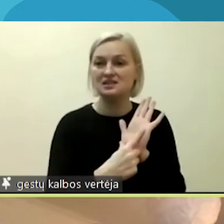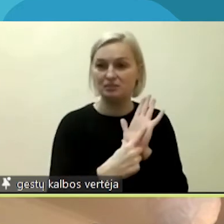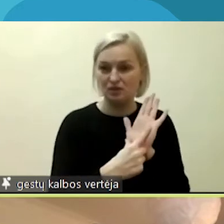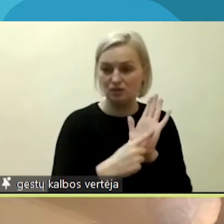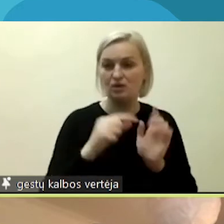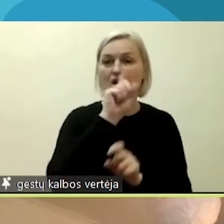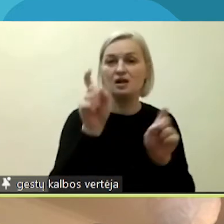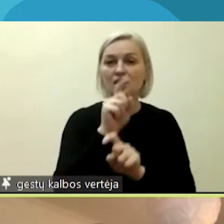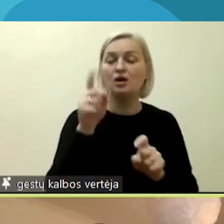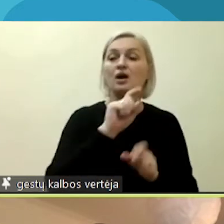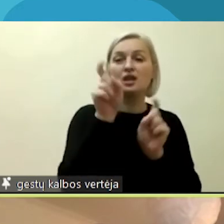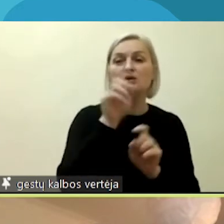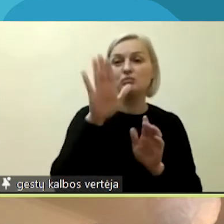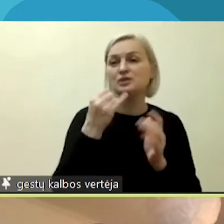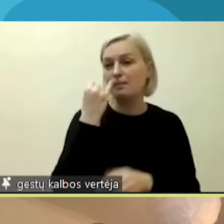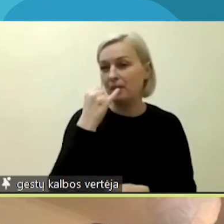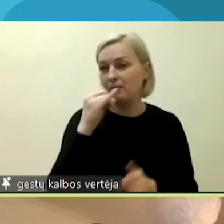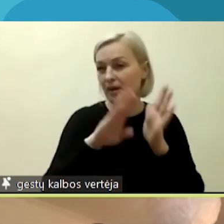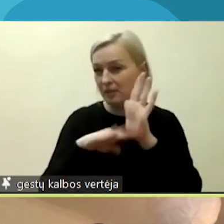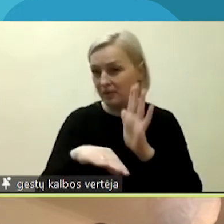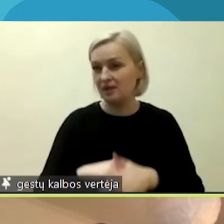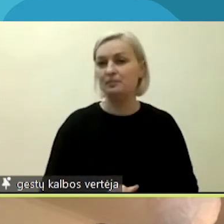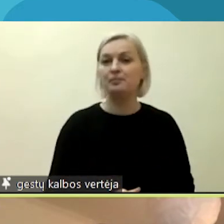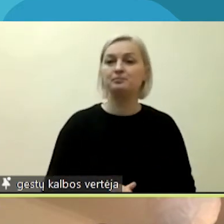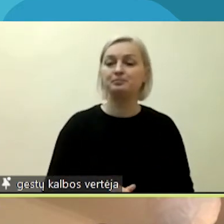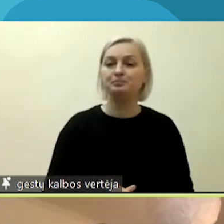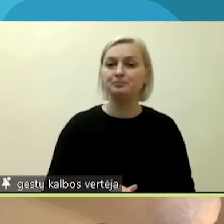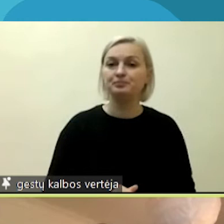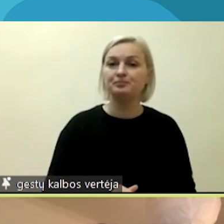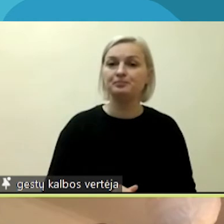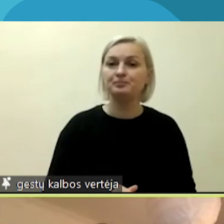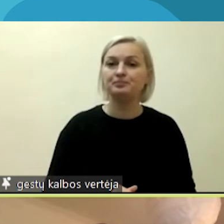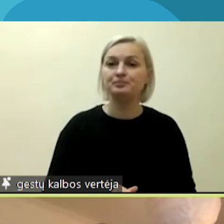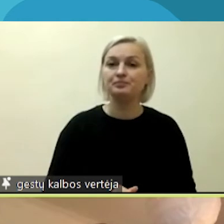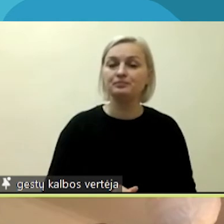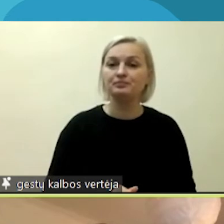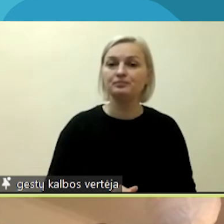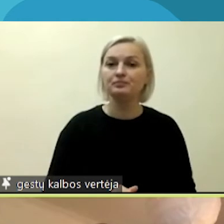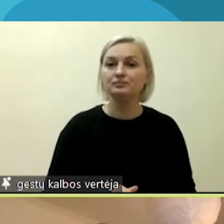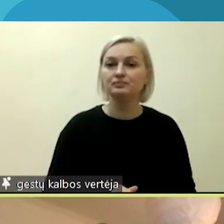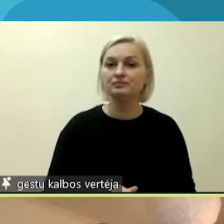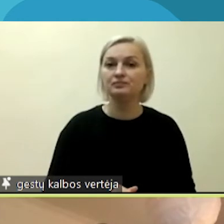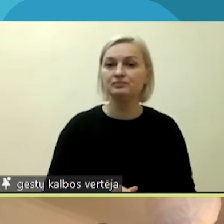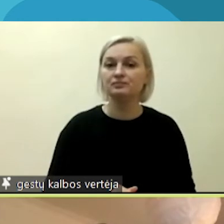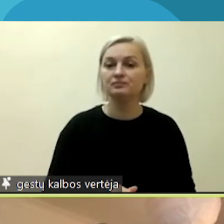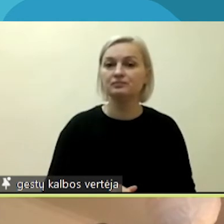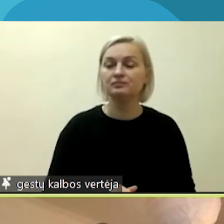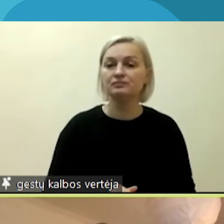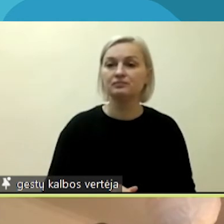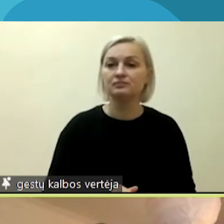O tame kitame